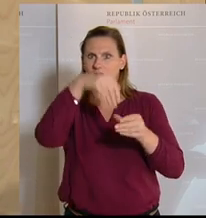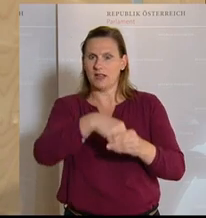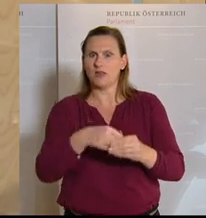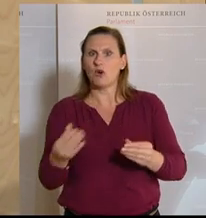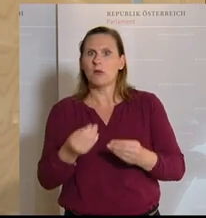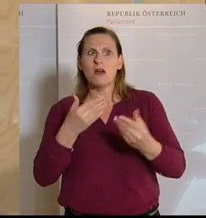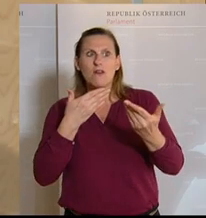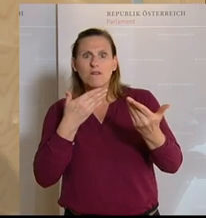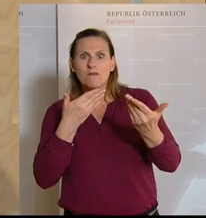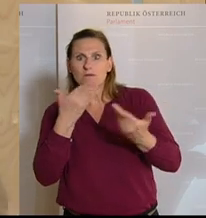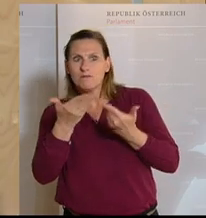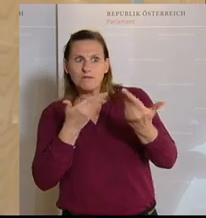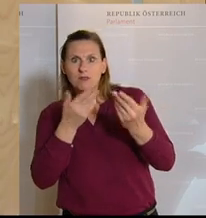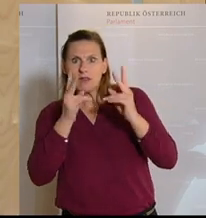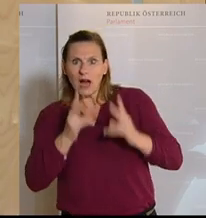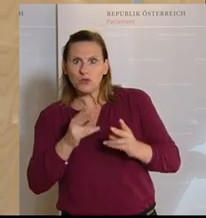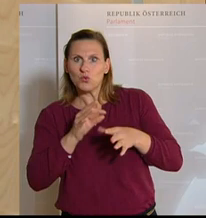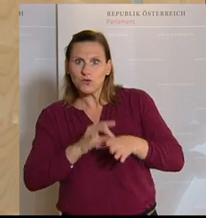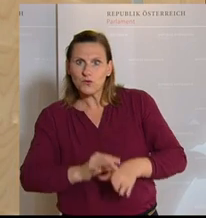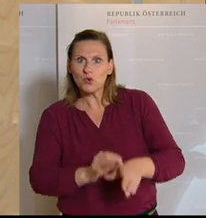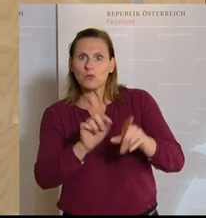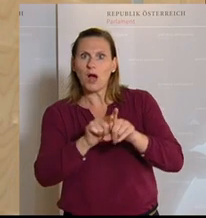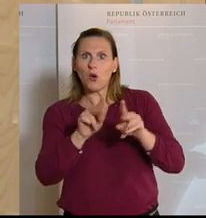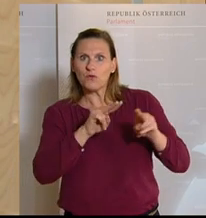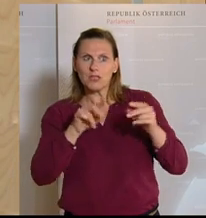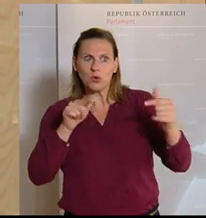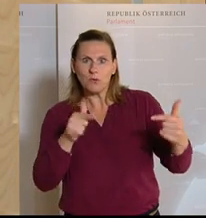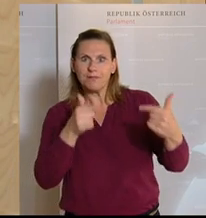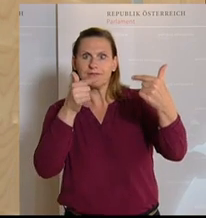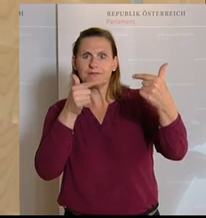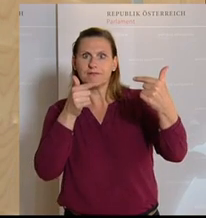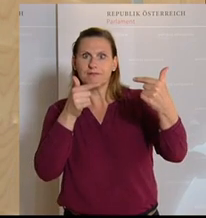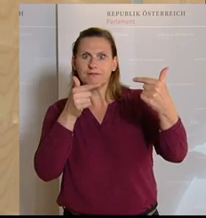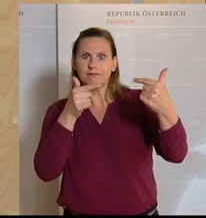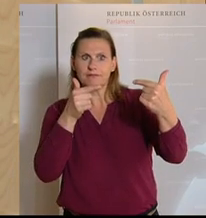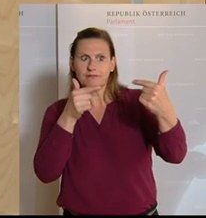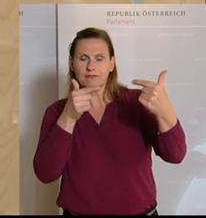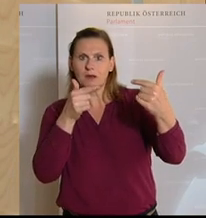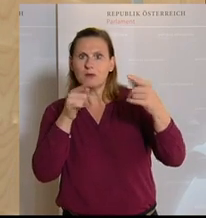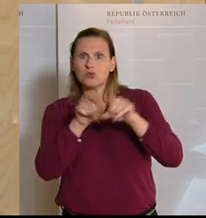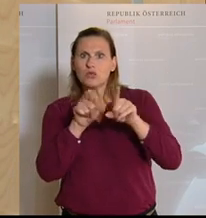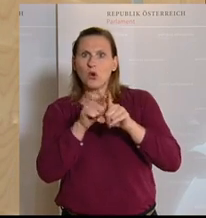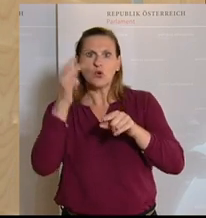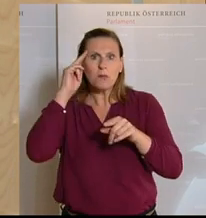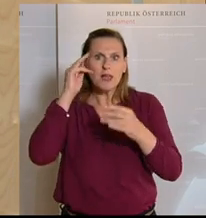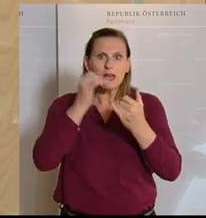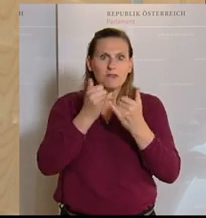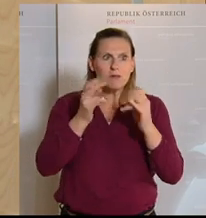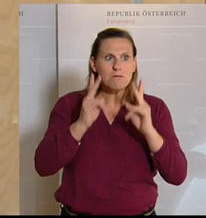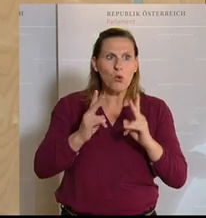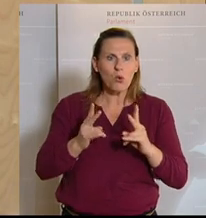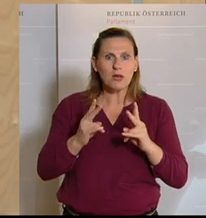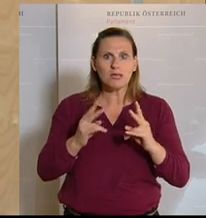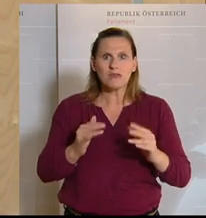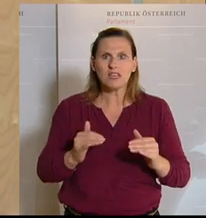Damit Verhandlungen eben durchgeführt werden können, aber auch in Form der Videokonferenz. Wir müssen natürlich jetzt danach trachten, dass wir auch alles auf die Höhe des